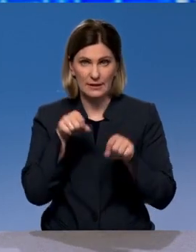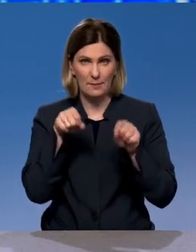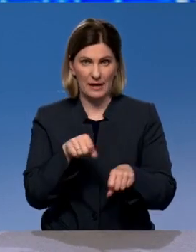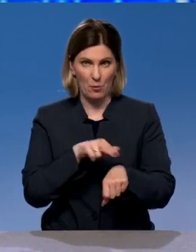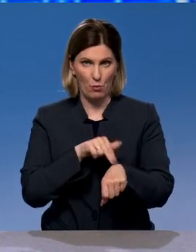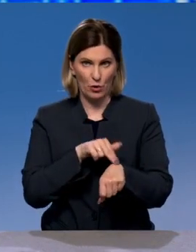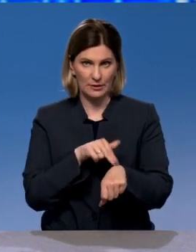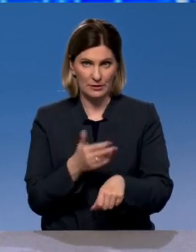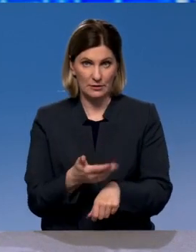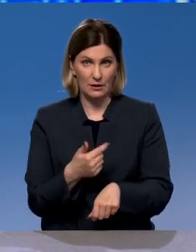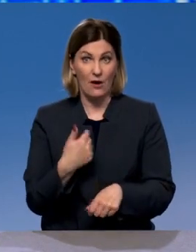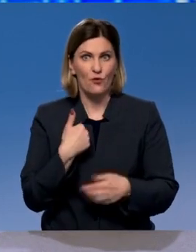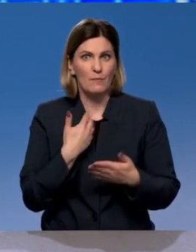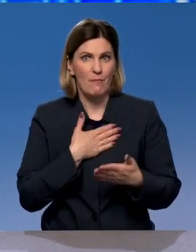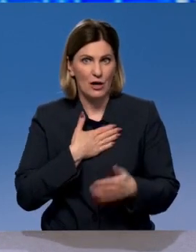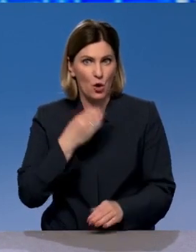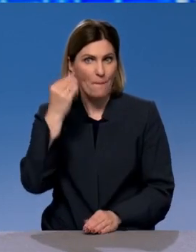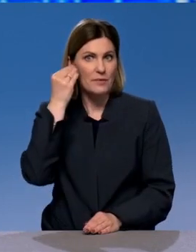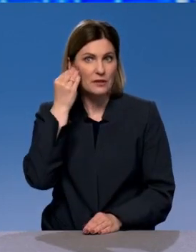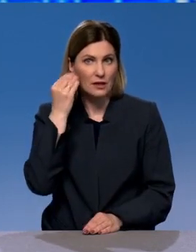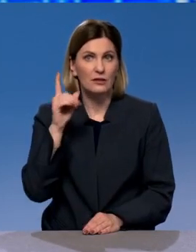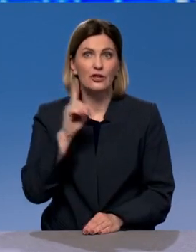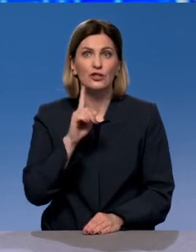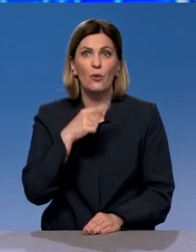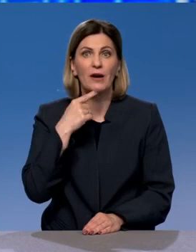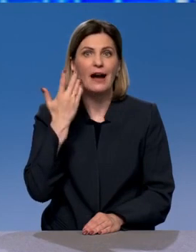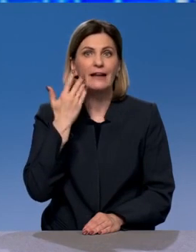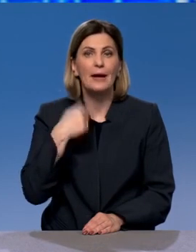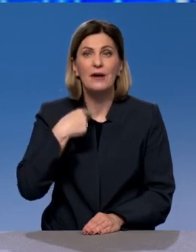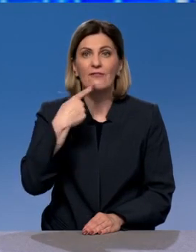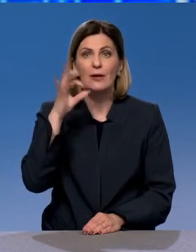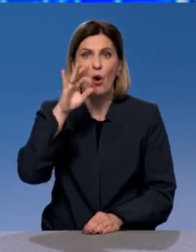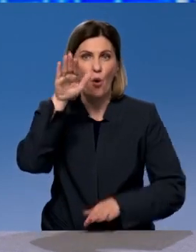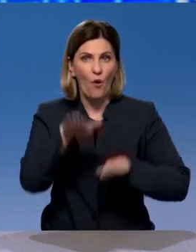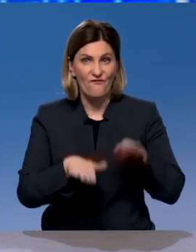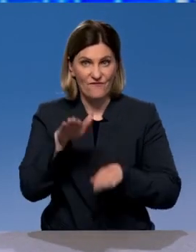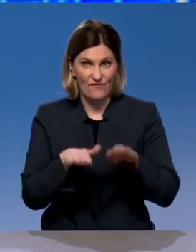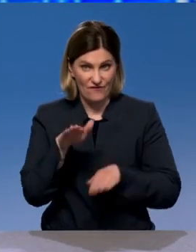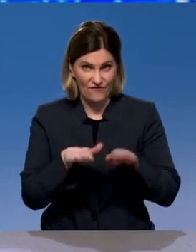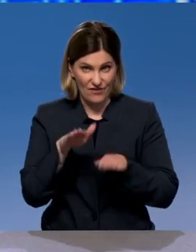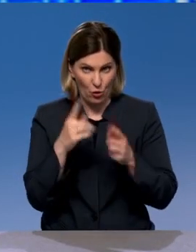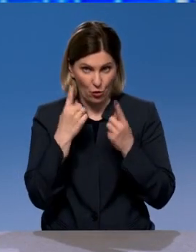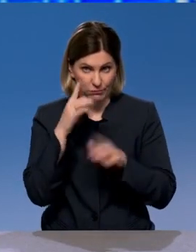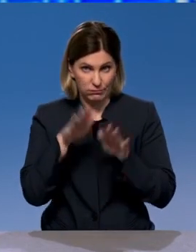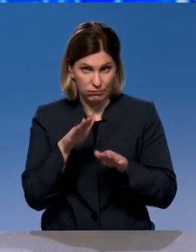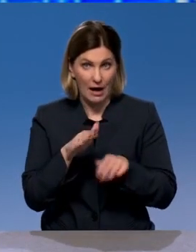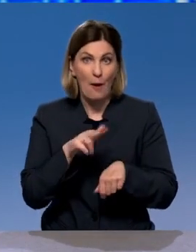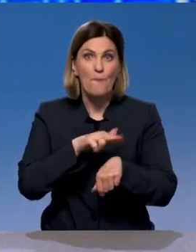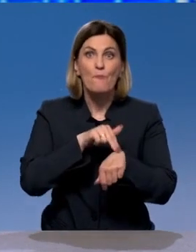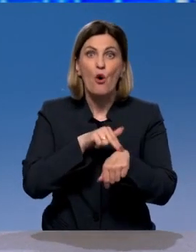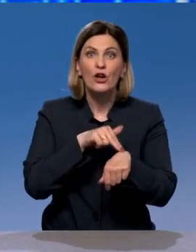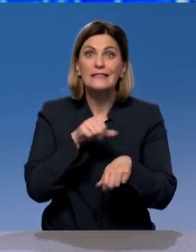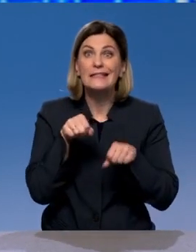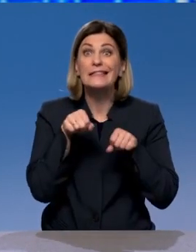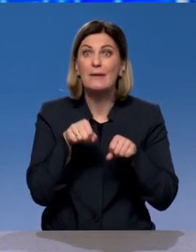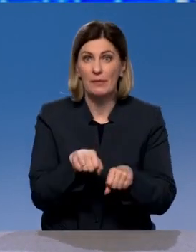нужны? Вот мне кажется, что, допустим, когда речь идет о весогабаритном контроле, права полицейского нужнее, потому что машину